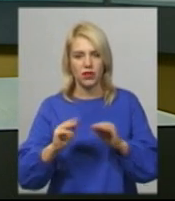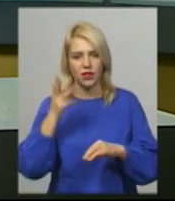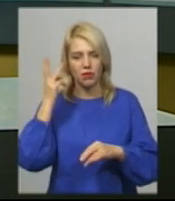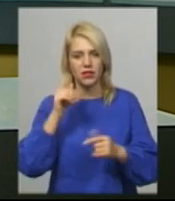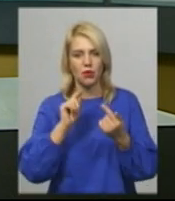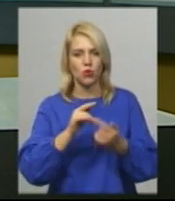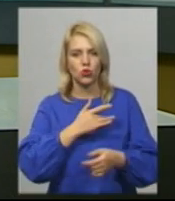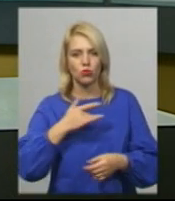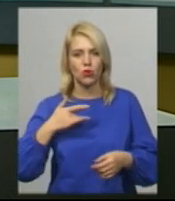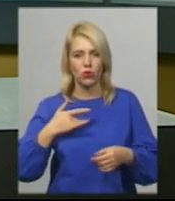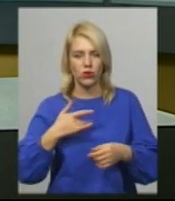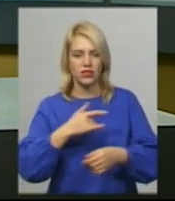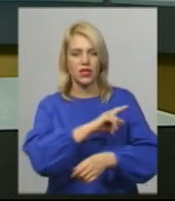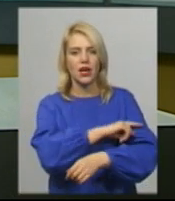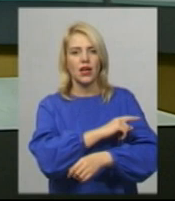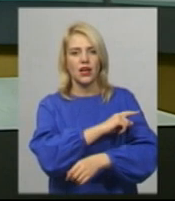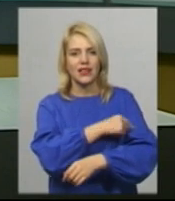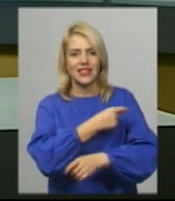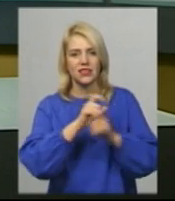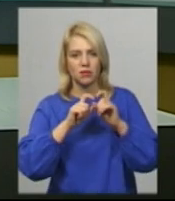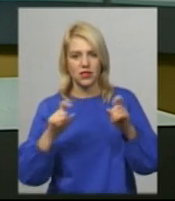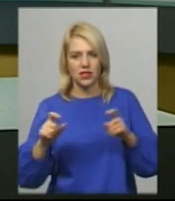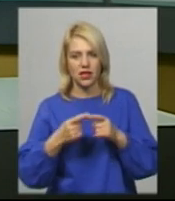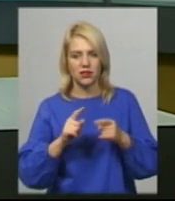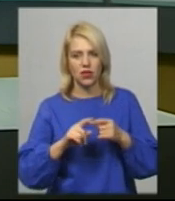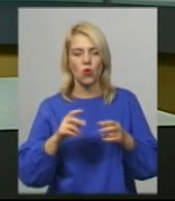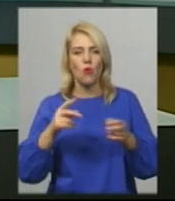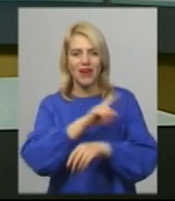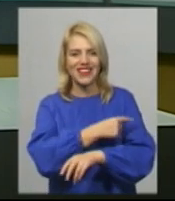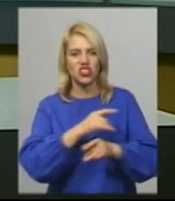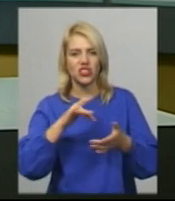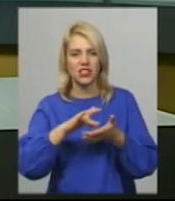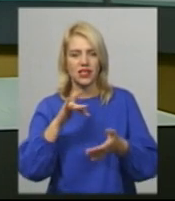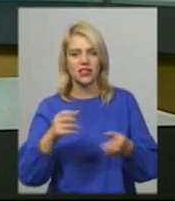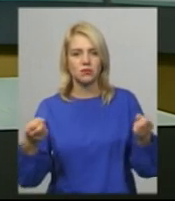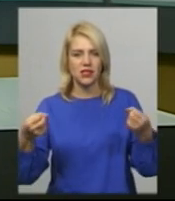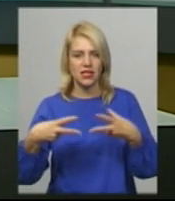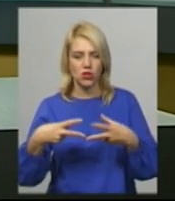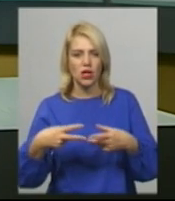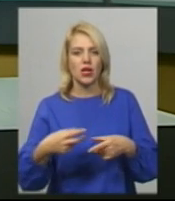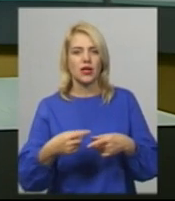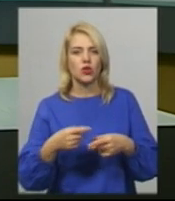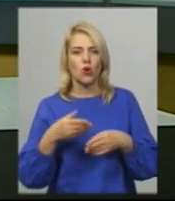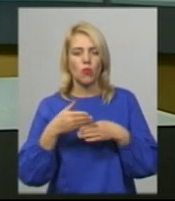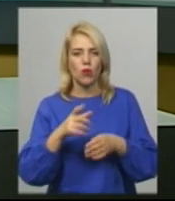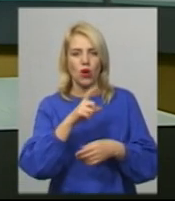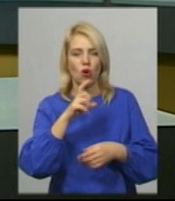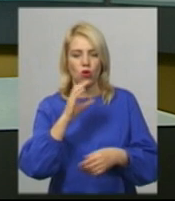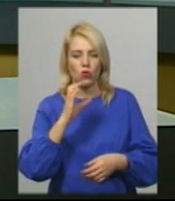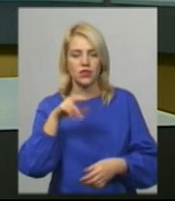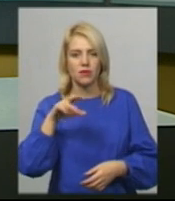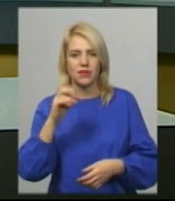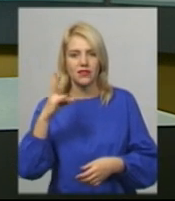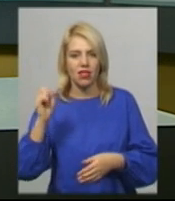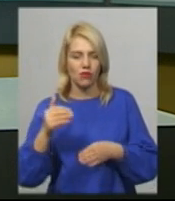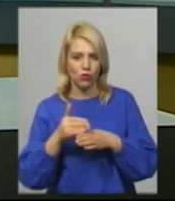диспансер у комунальне неприбуткове підприємство «Медичний центр спеціалізованої паліативної та хосписної допомоги». Наразі, за словами